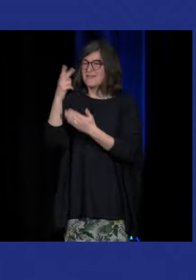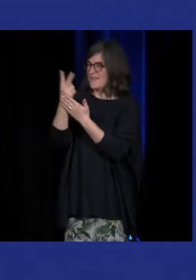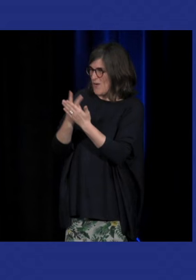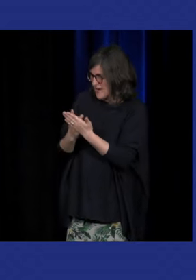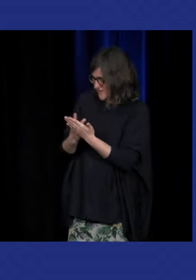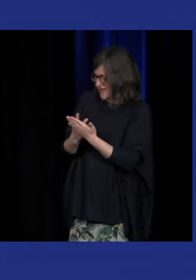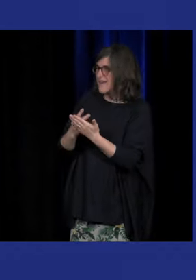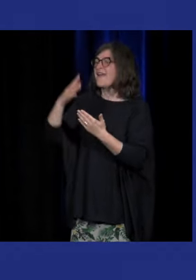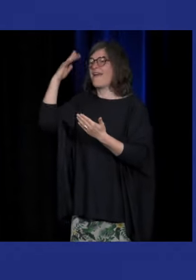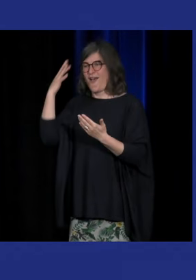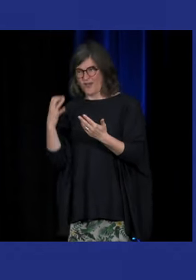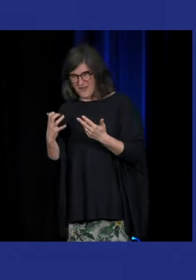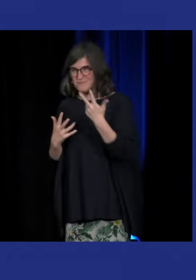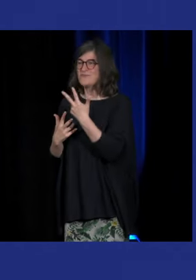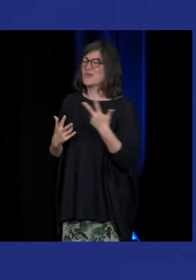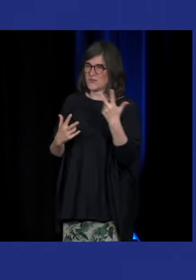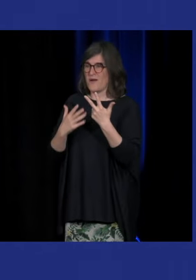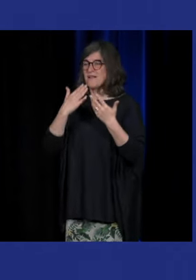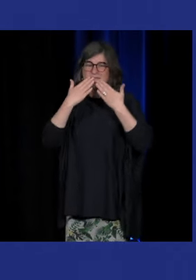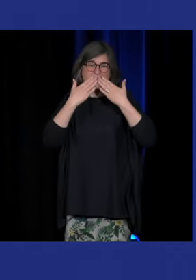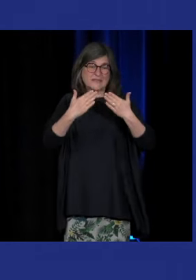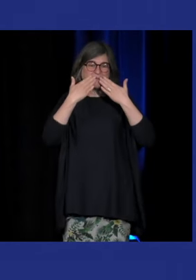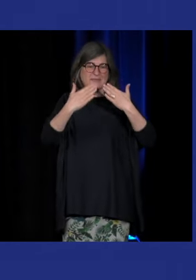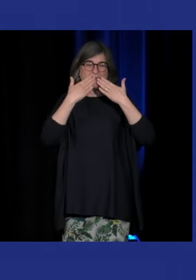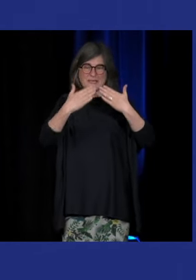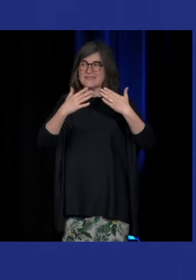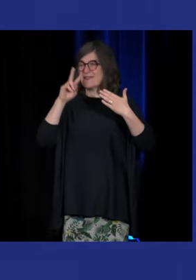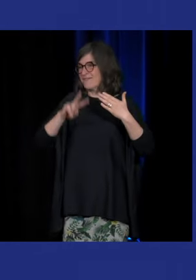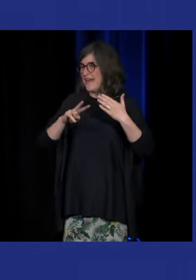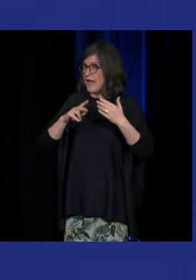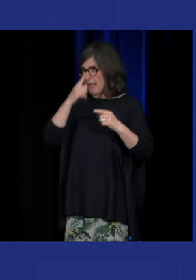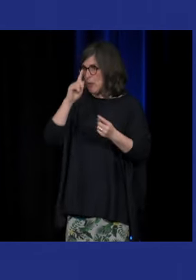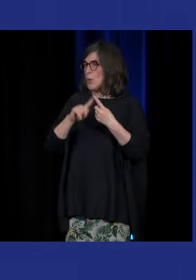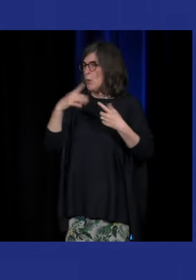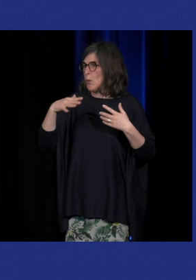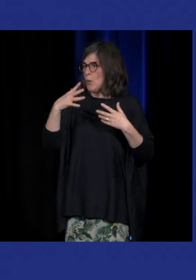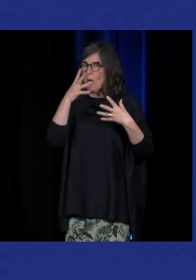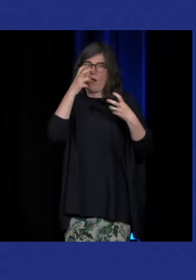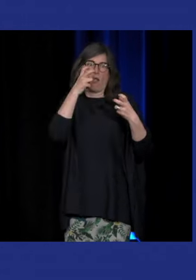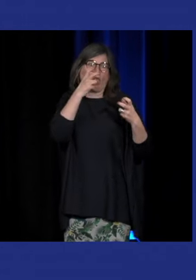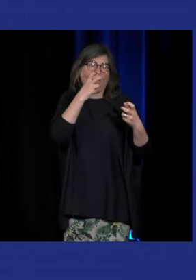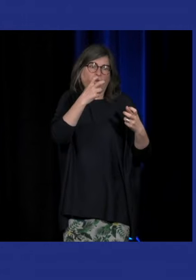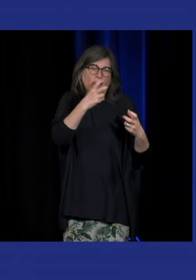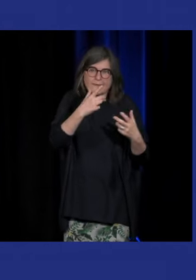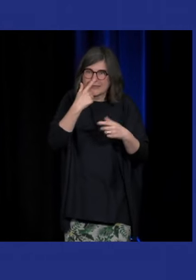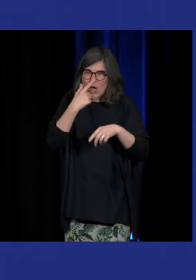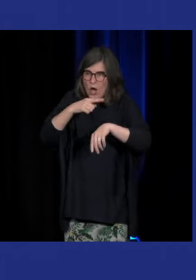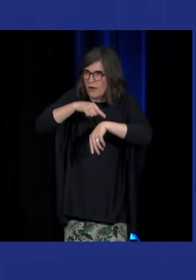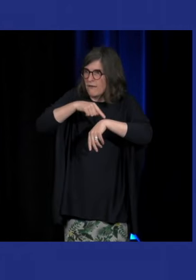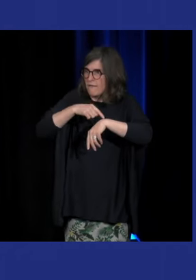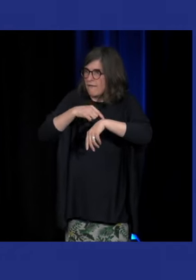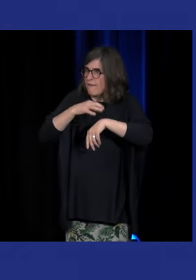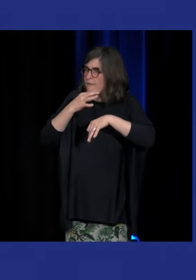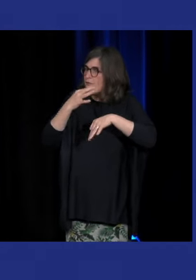Chétrite et Andrea Benvenuto pour cette table ronde qui était tout à fait captivante et on regrette simplement que vous ayez manqué de temps